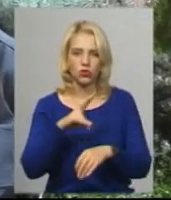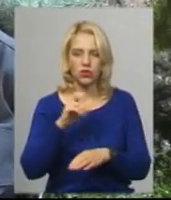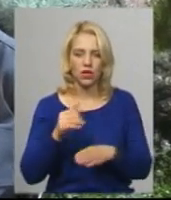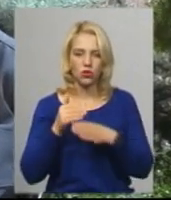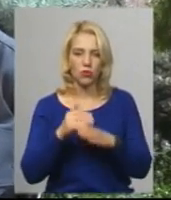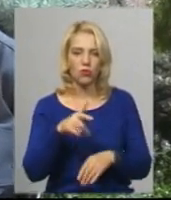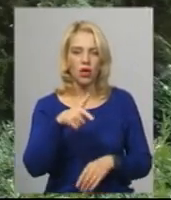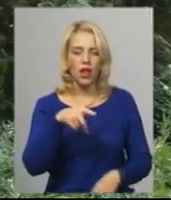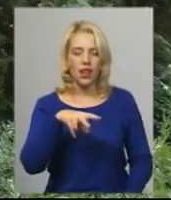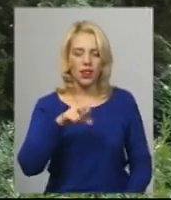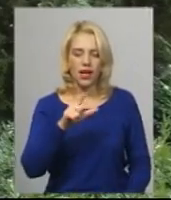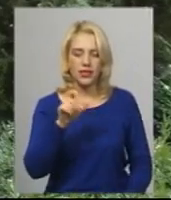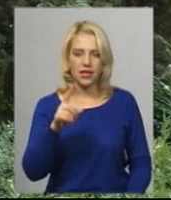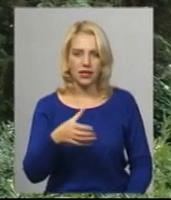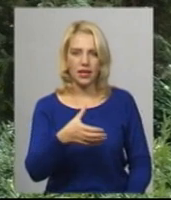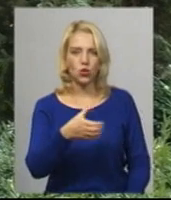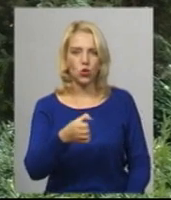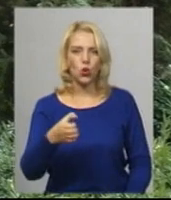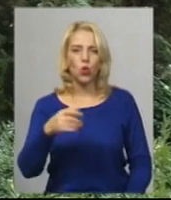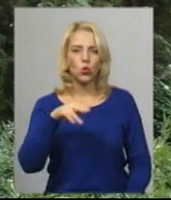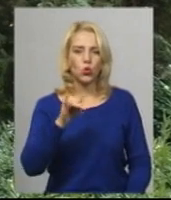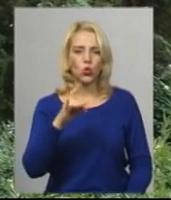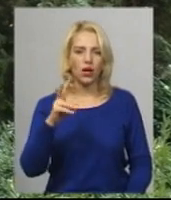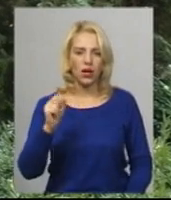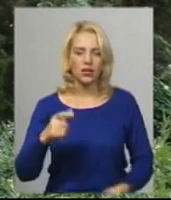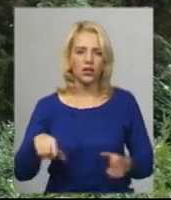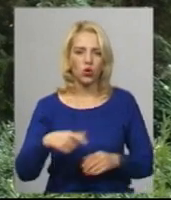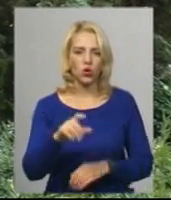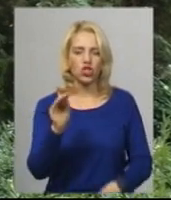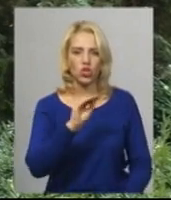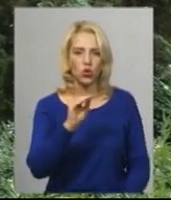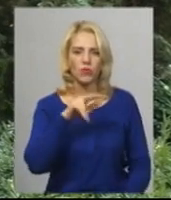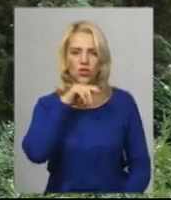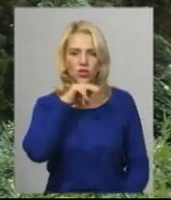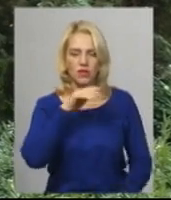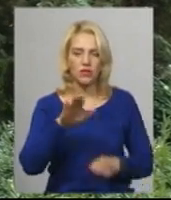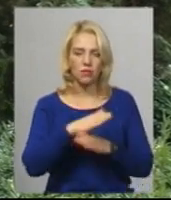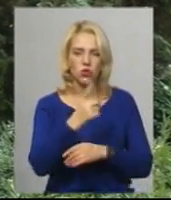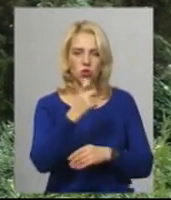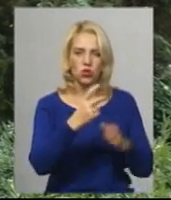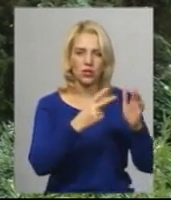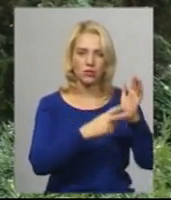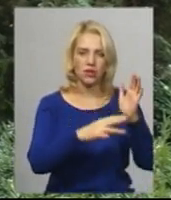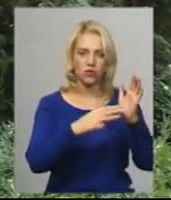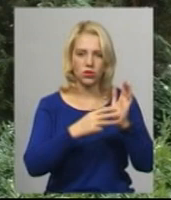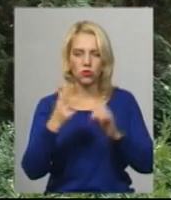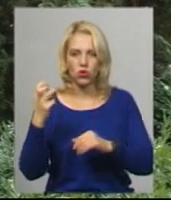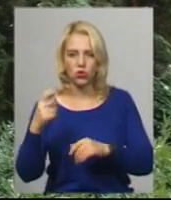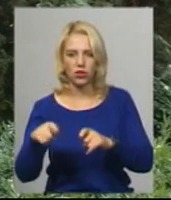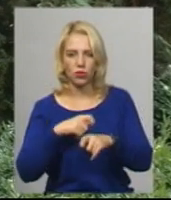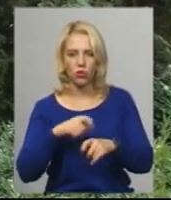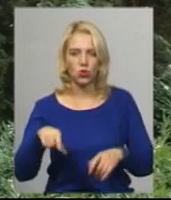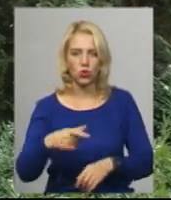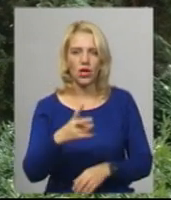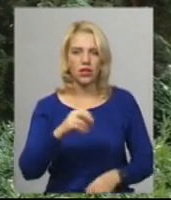лазерного приладу трукам. Вимірюватимуть на автодорозі Н-03 Житомир-Чернівці між 188 та 300 кілометром автодороги,